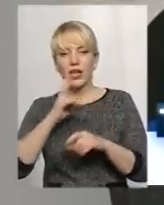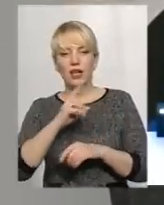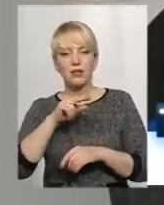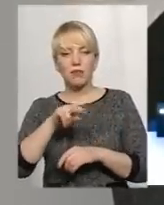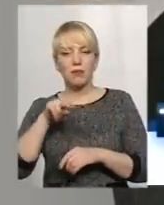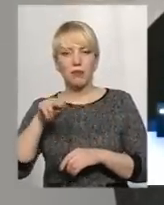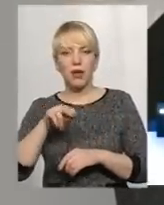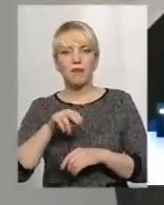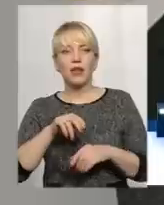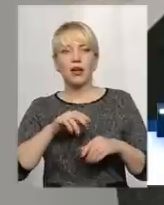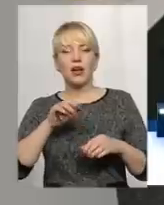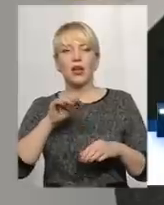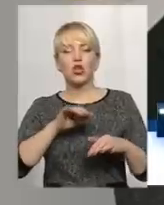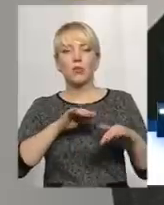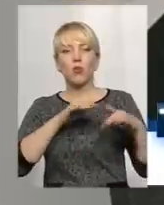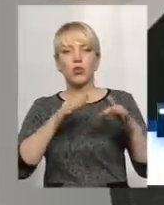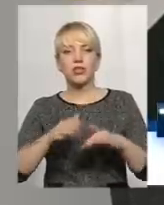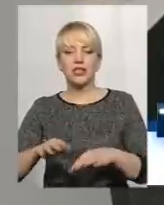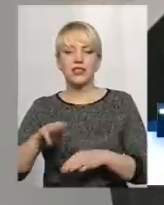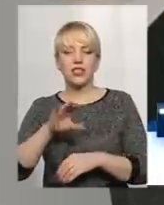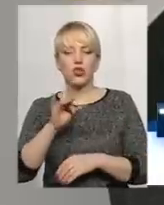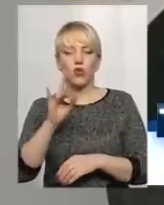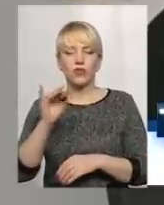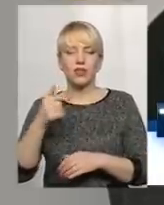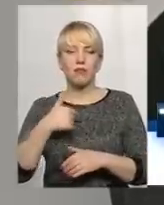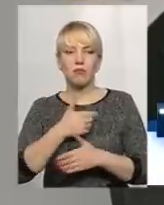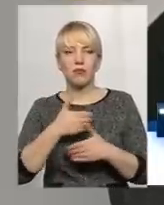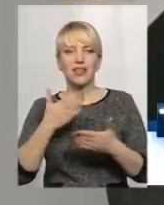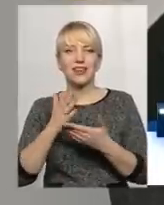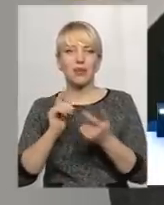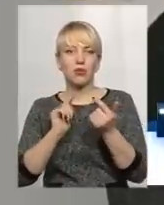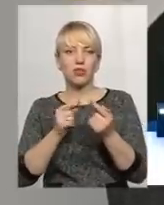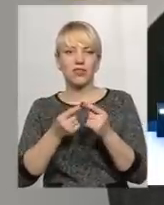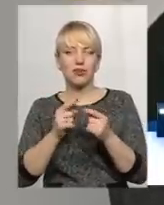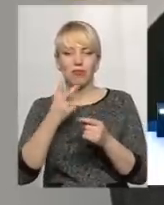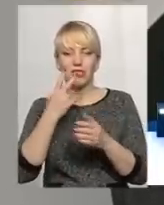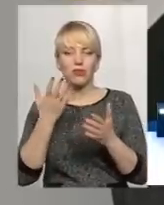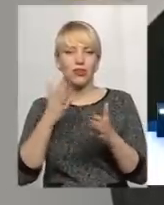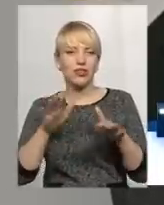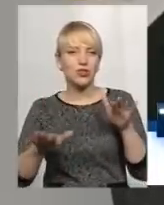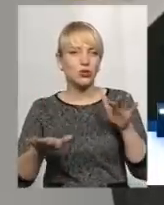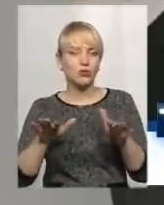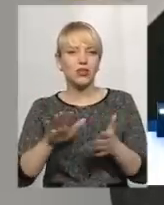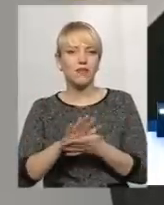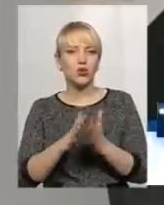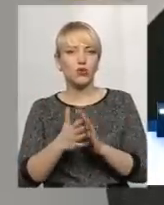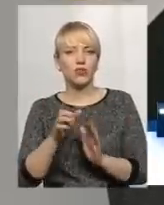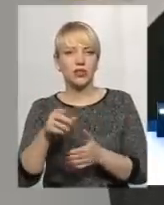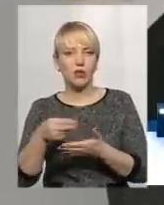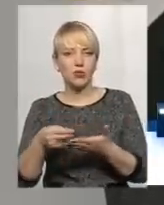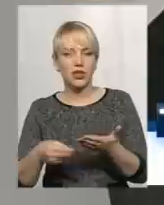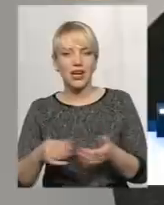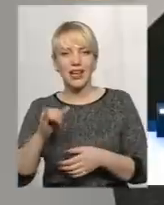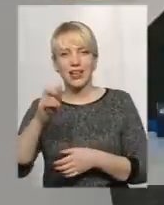день ми противники все-таки цього, тому що бачимо, які сумнівні договори укладаються і так далі. І державна